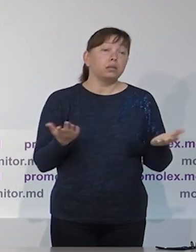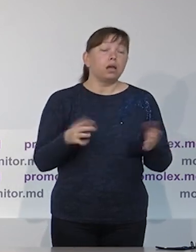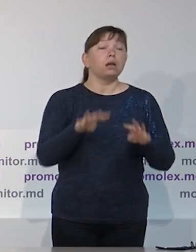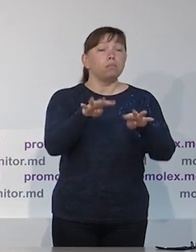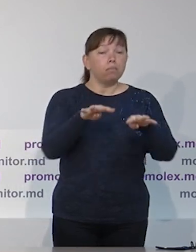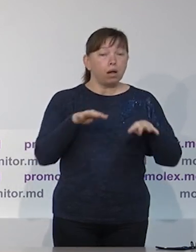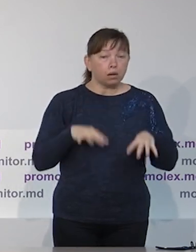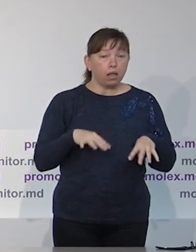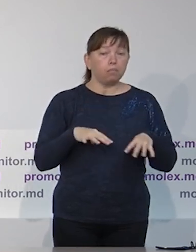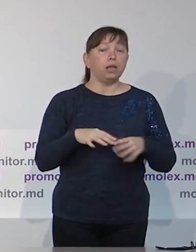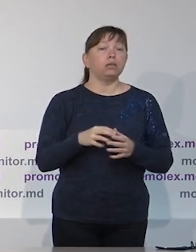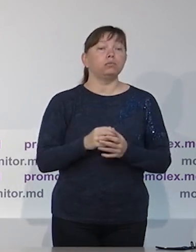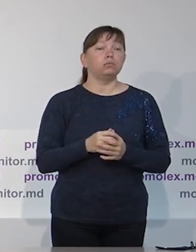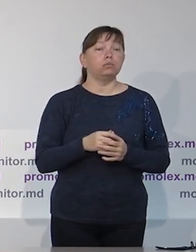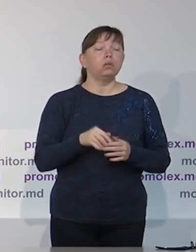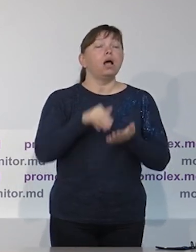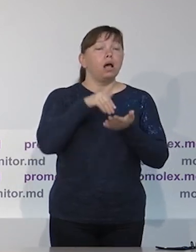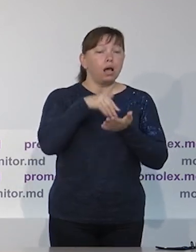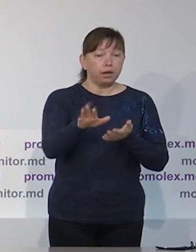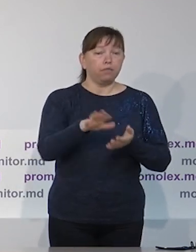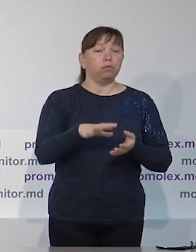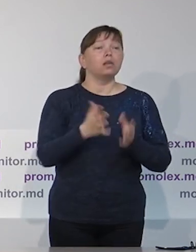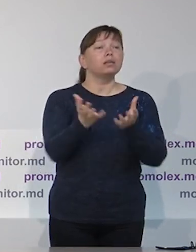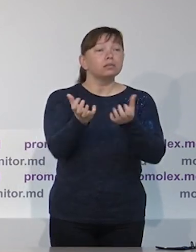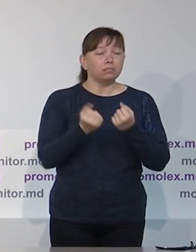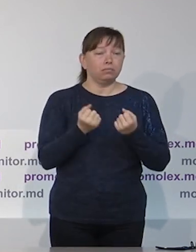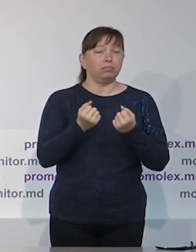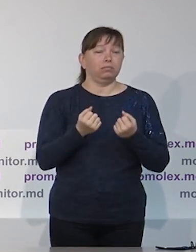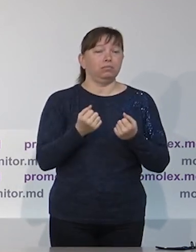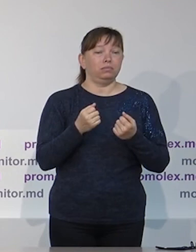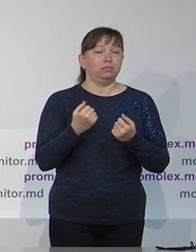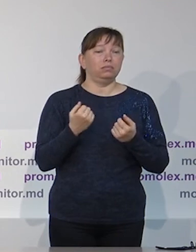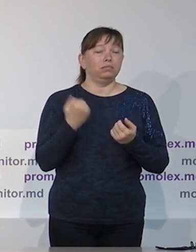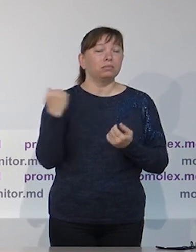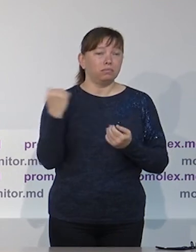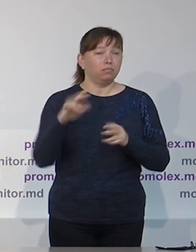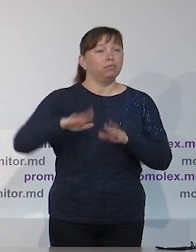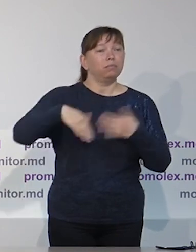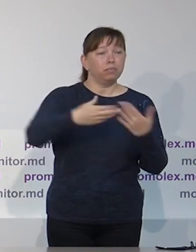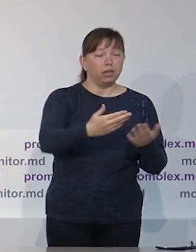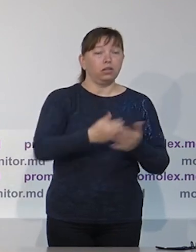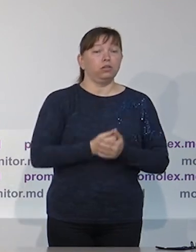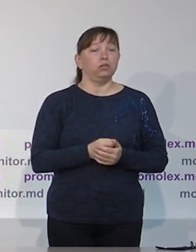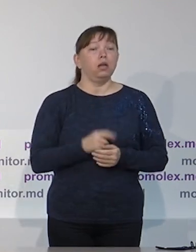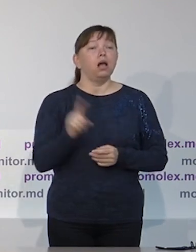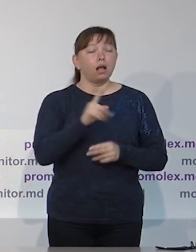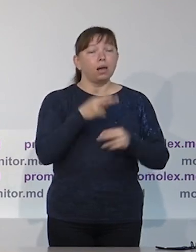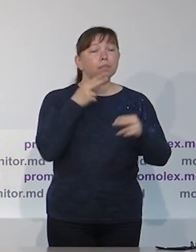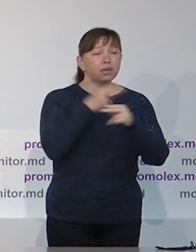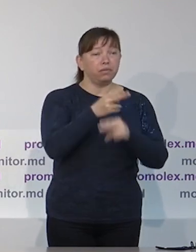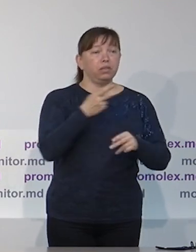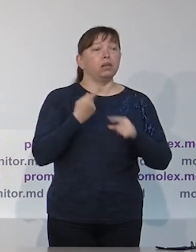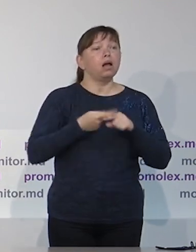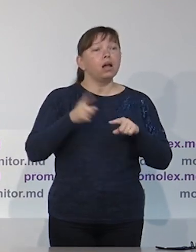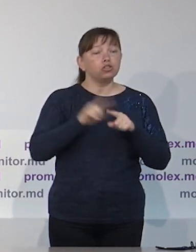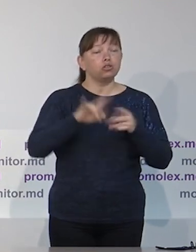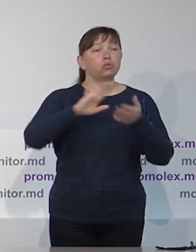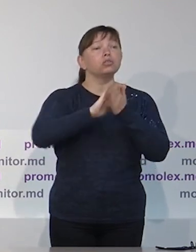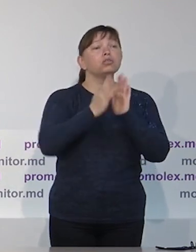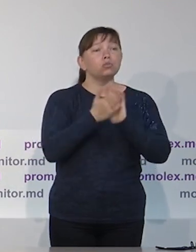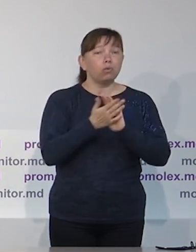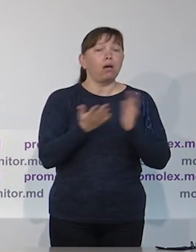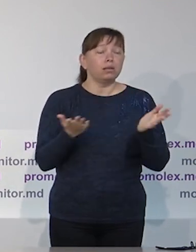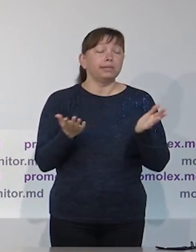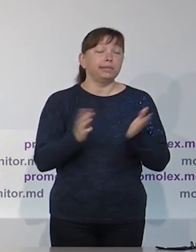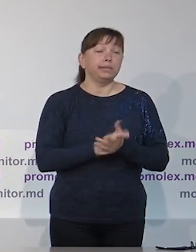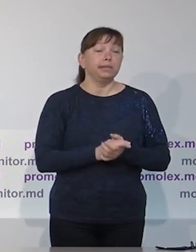пристойного поведения во время избирательной кампании и в заключении хочу отметить, что к